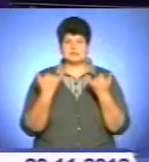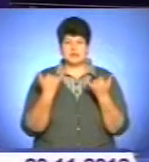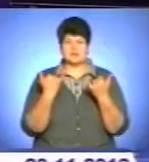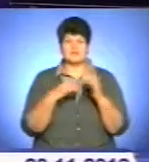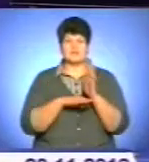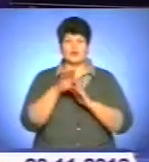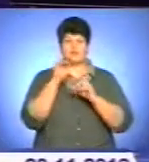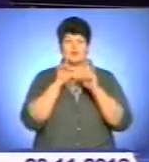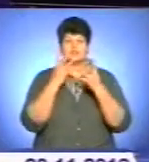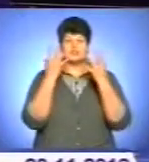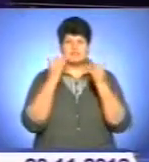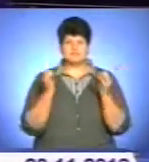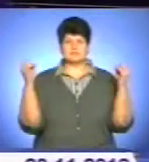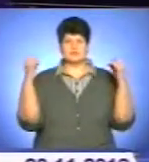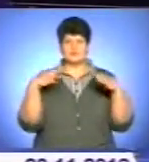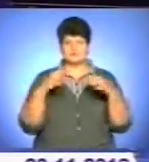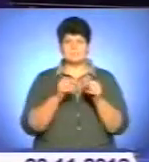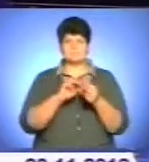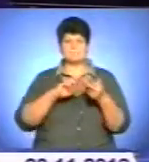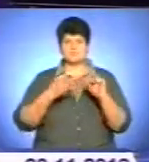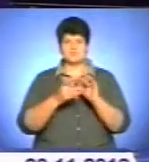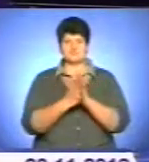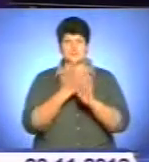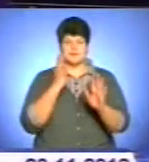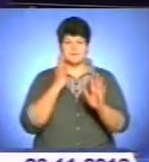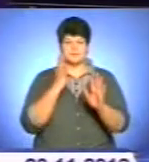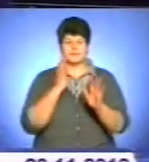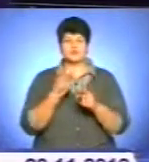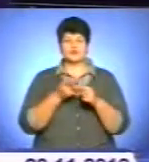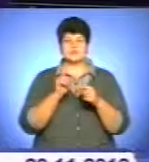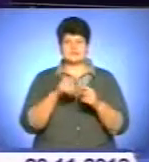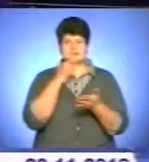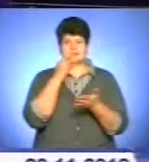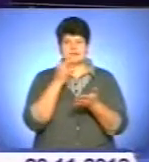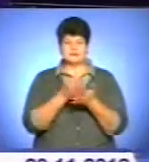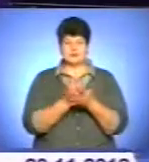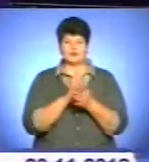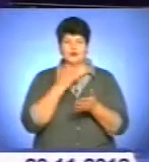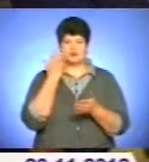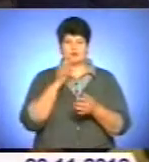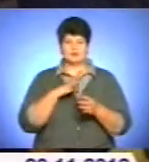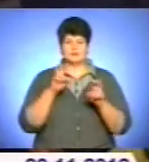народні обранці зберуться ще раз позачергово. Про це спікер заявив під час засідання погоджувальної ради.